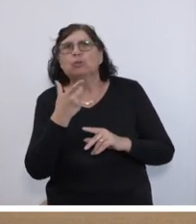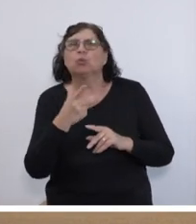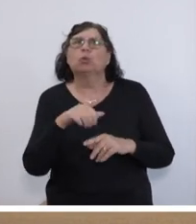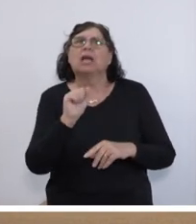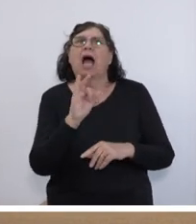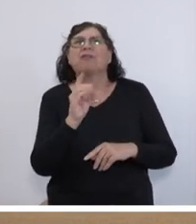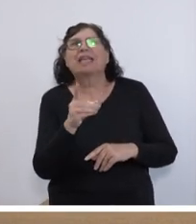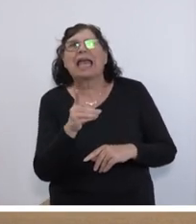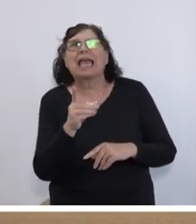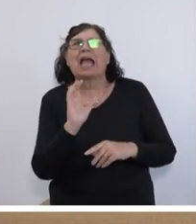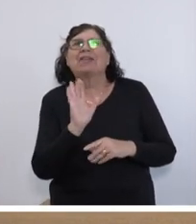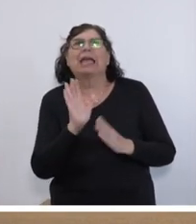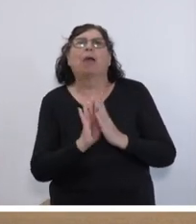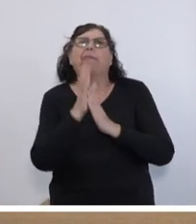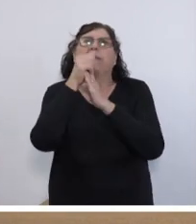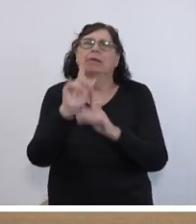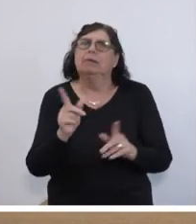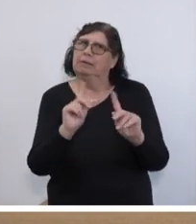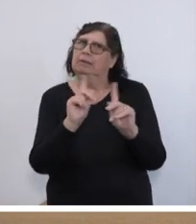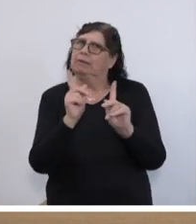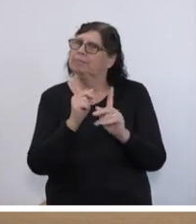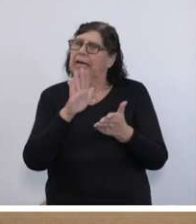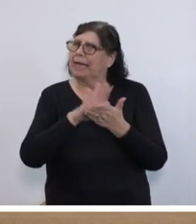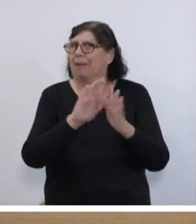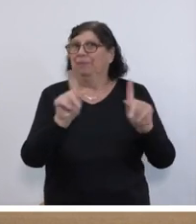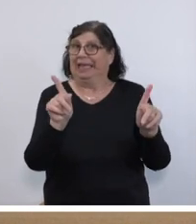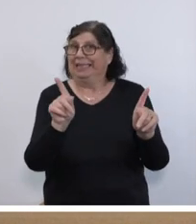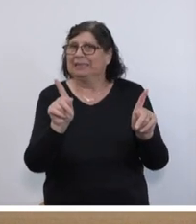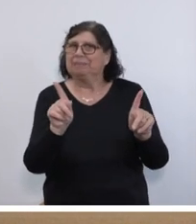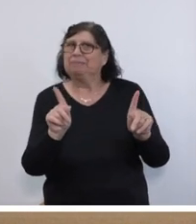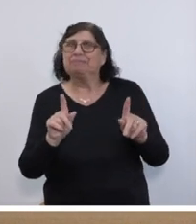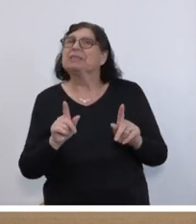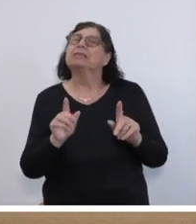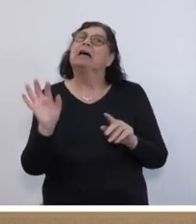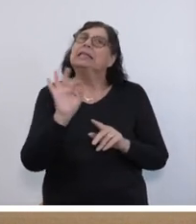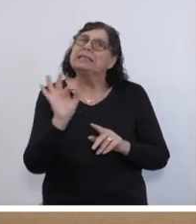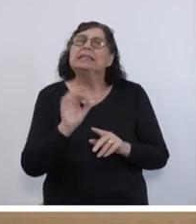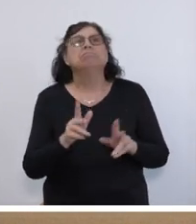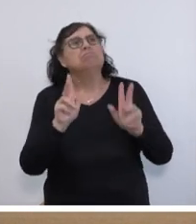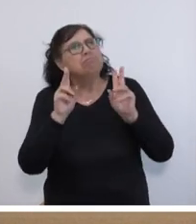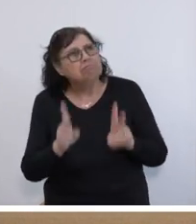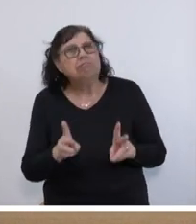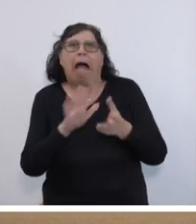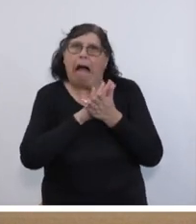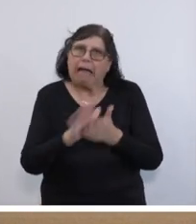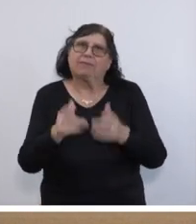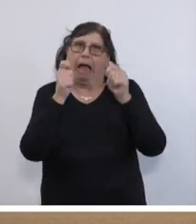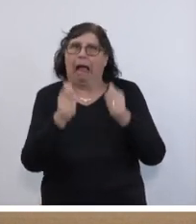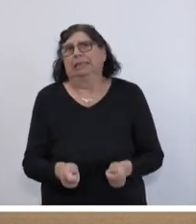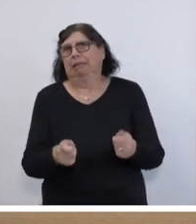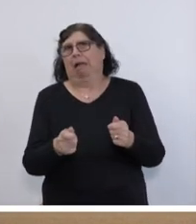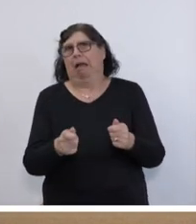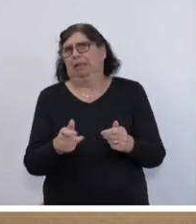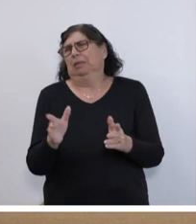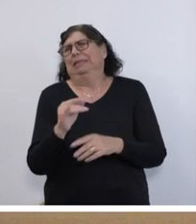eins überzustülpen. Das gelingt allerdings nicht, weil es ist ja nun mal wirklich ein ganz einfacher Antrag, der hat mit Ideologie sehr wenig